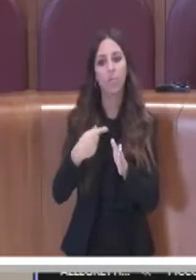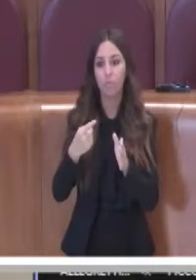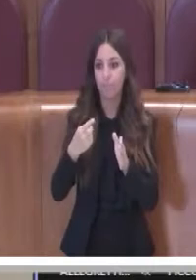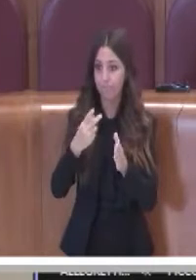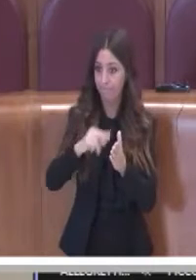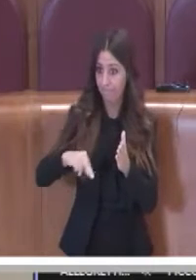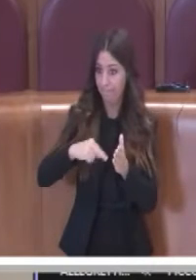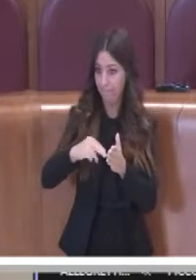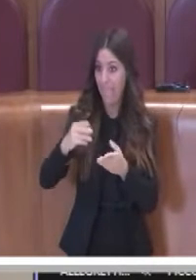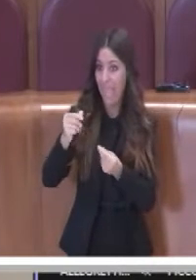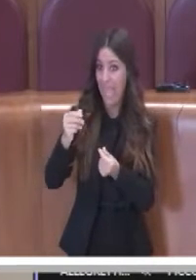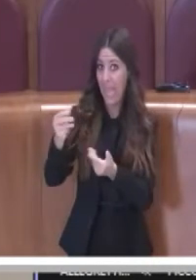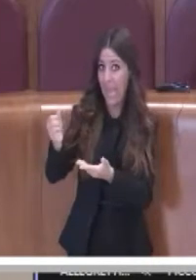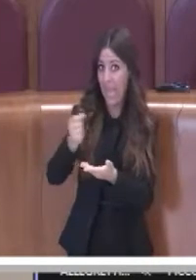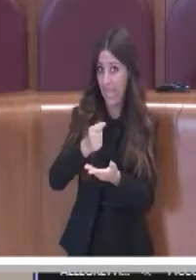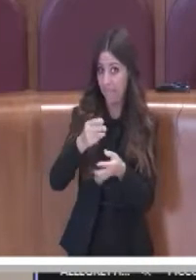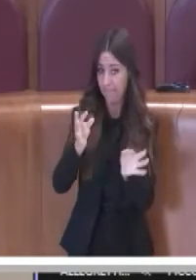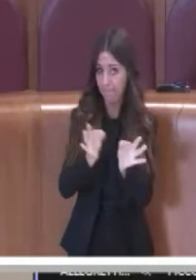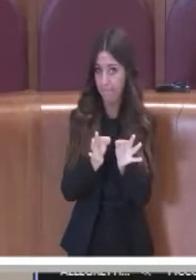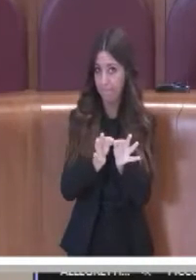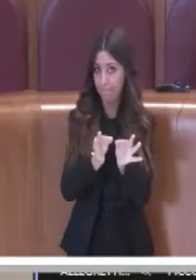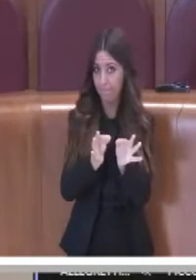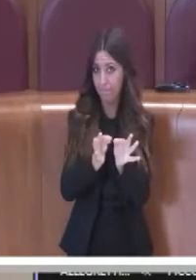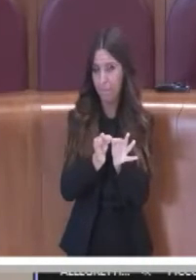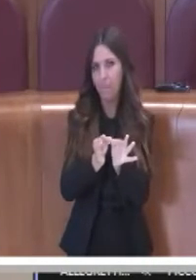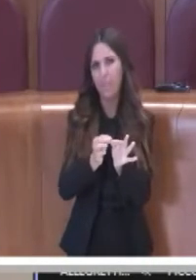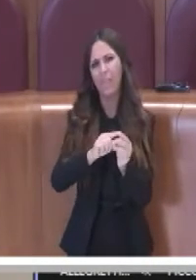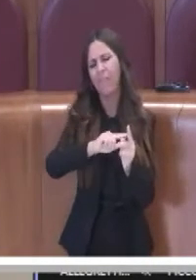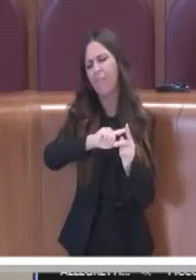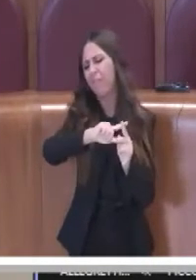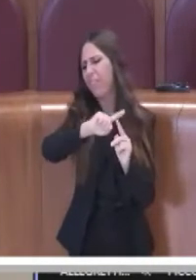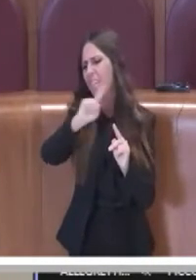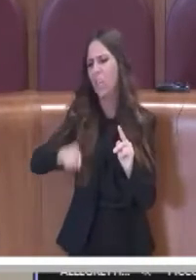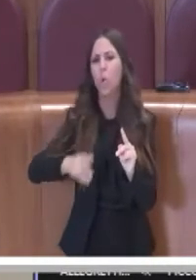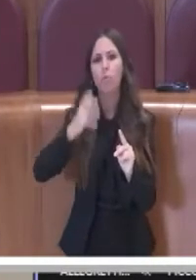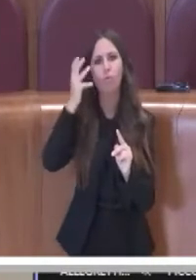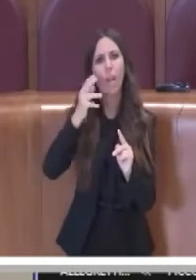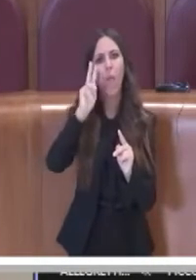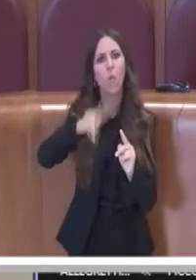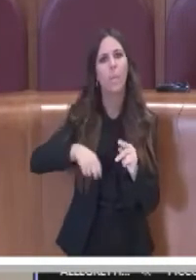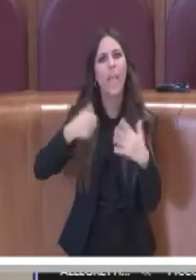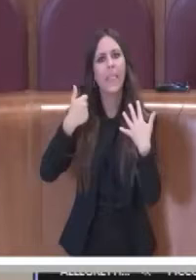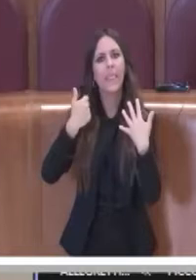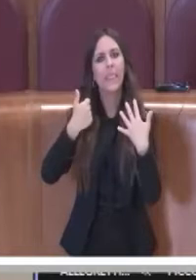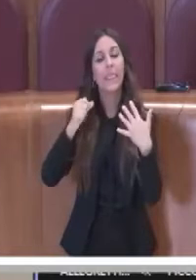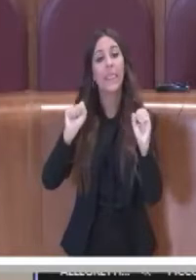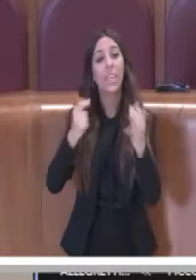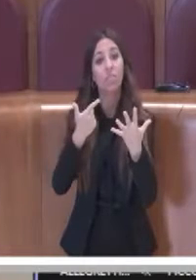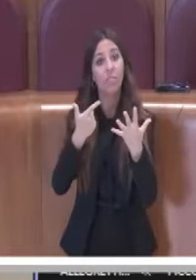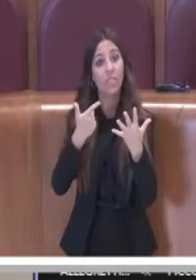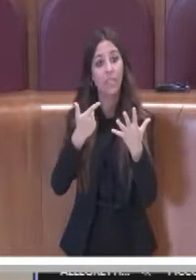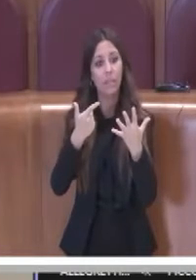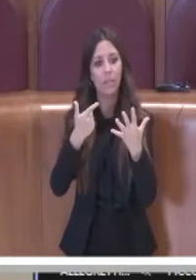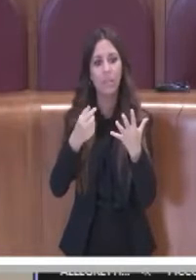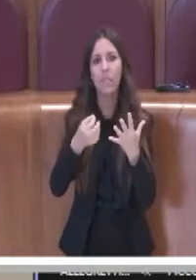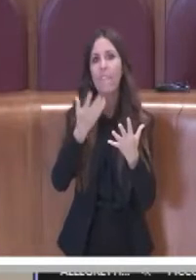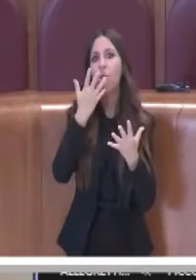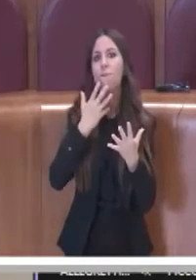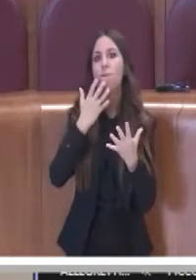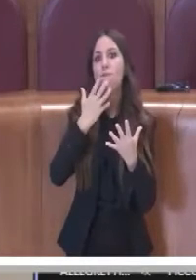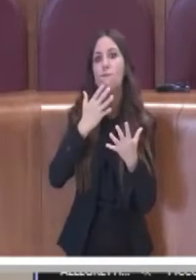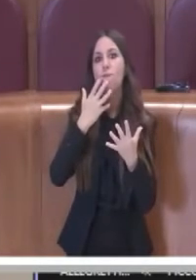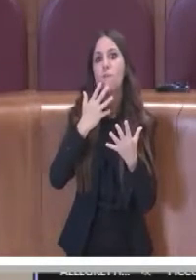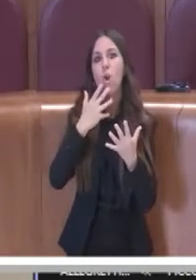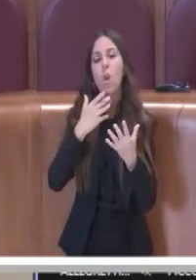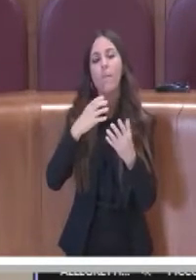creditori, fino a praticamente gennaio 2017 se volevamo comprare una vita